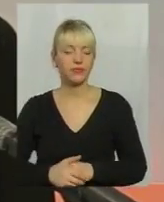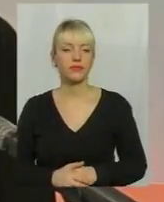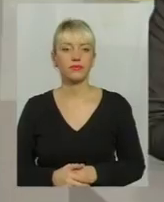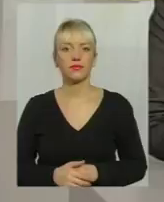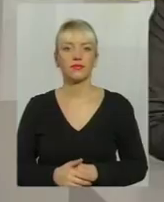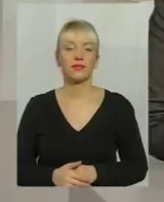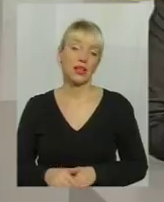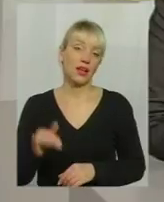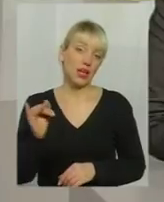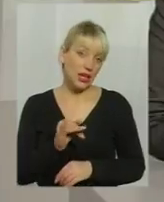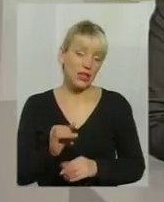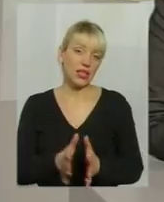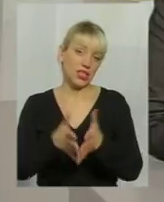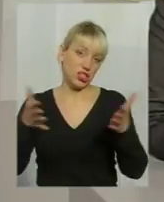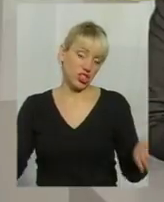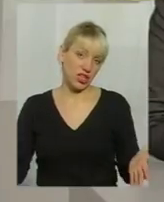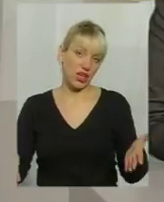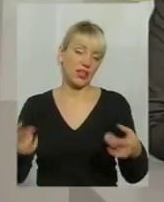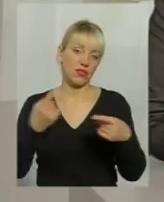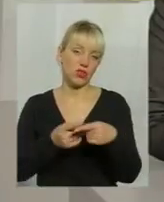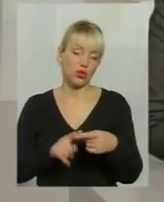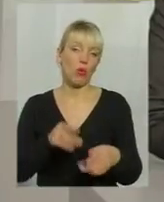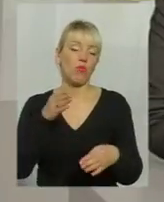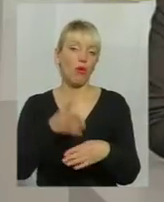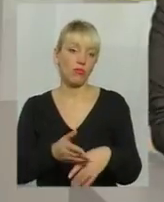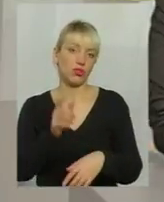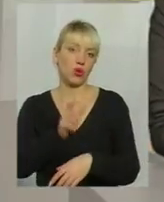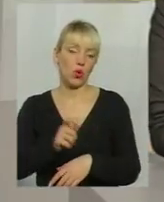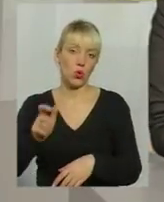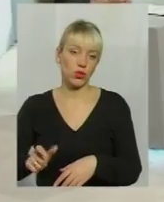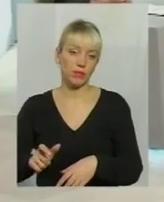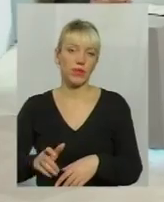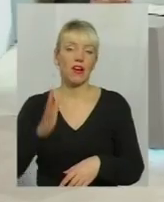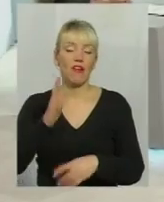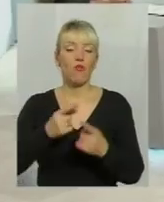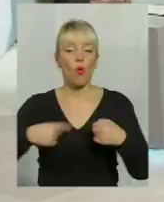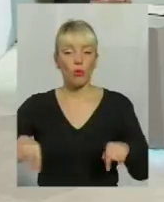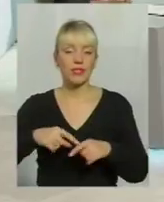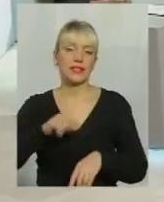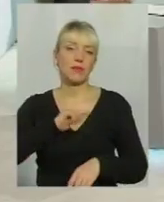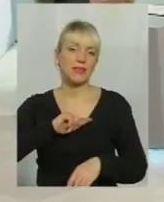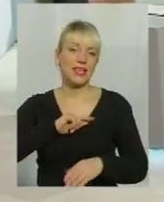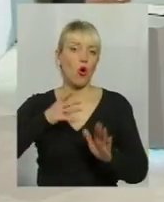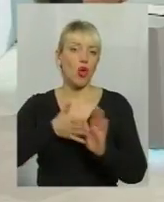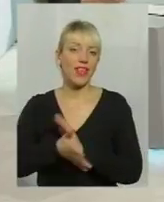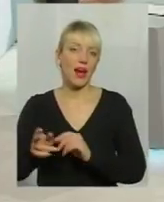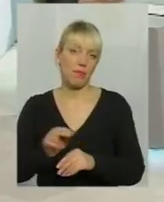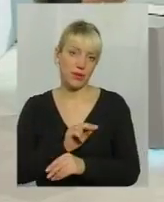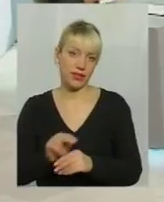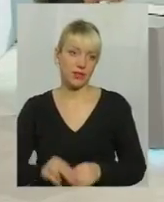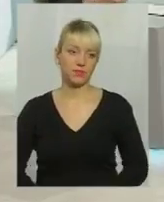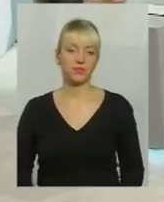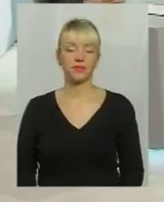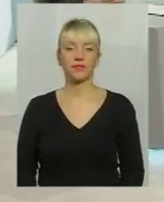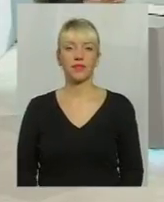ну, і розширять, як би, ось цю допомогу людям іменно в області психотерапії. Ви хочете